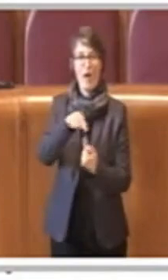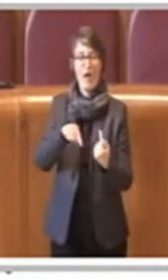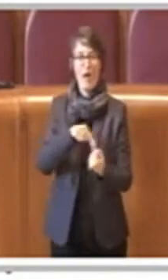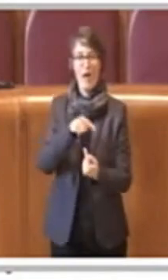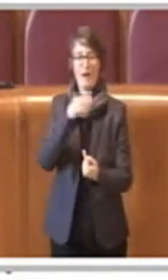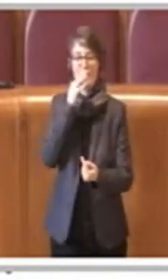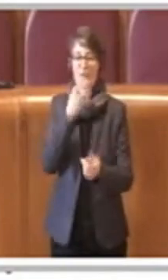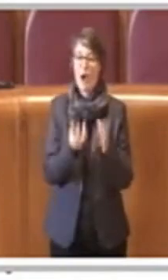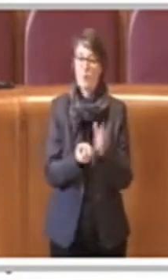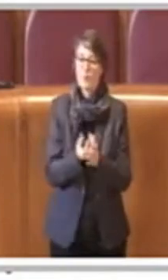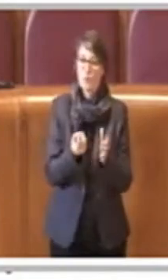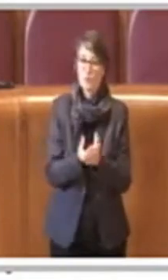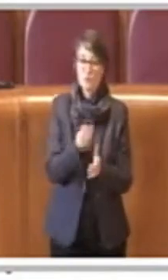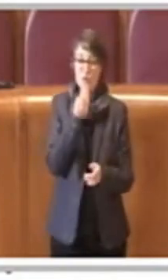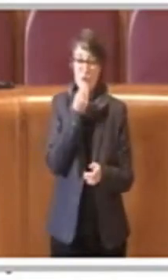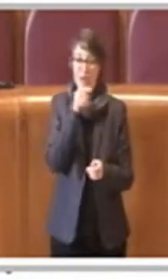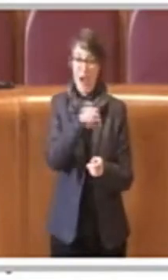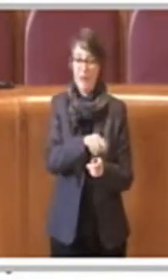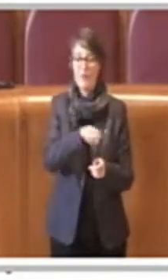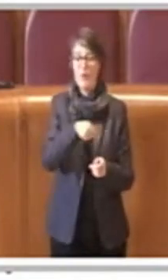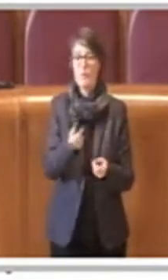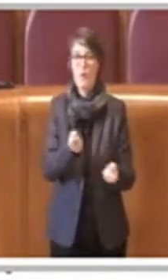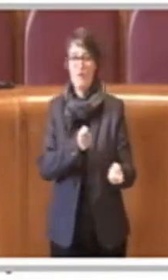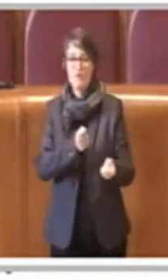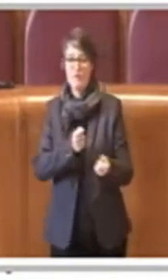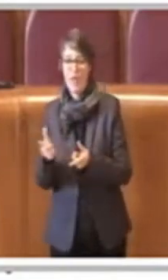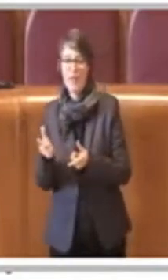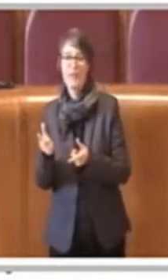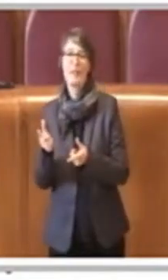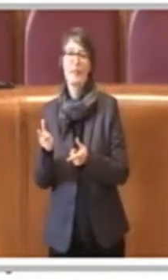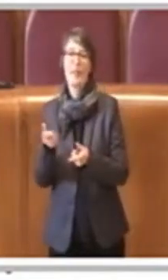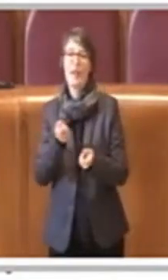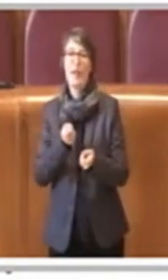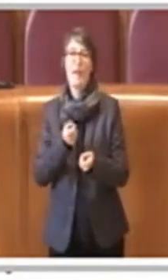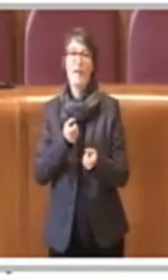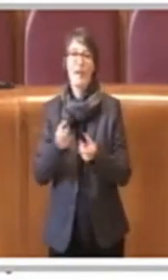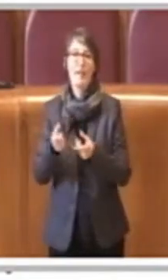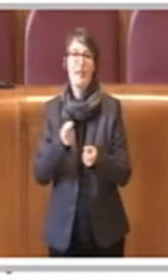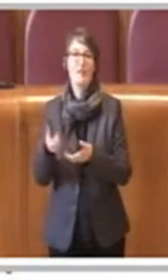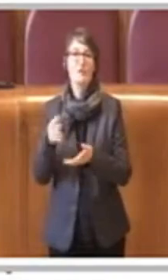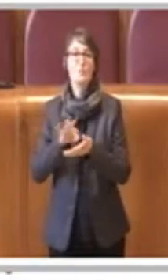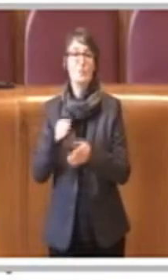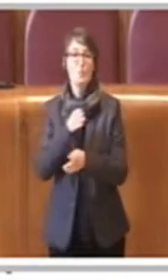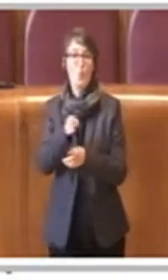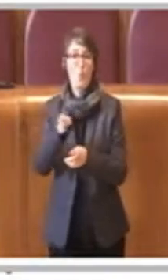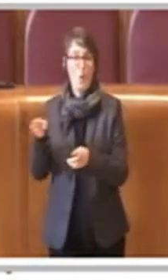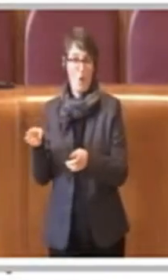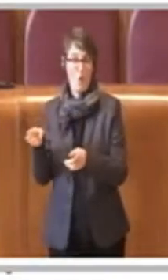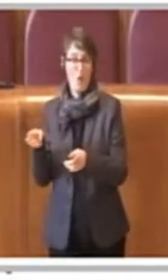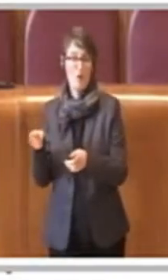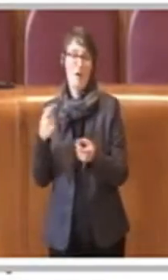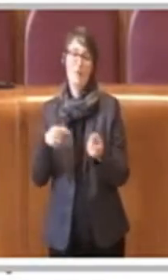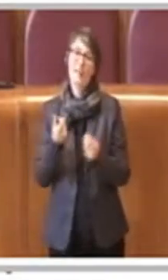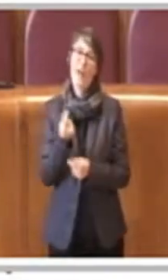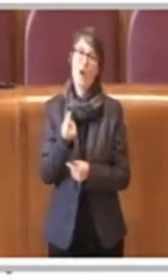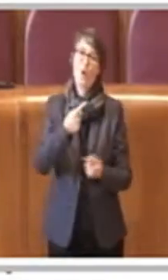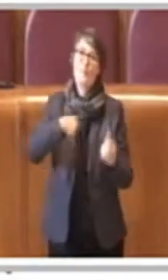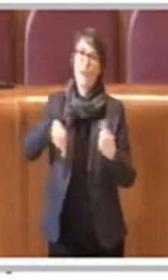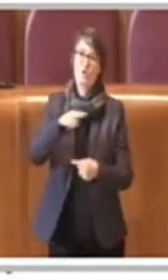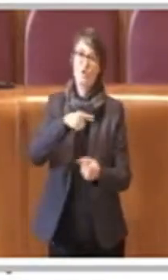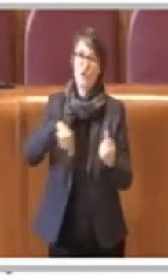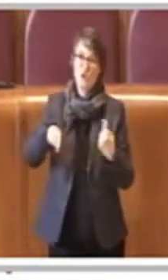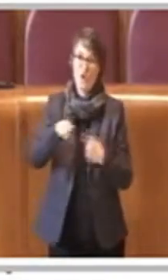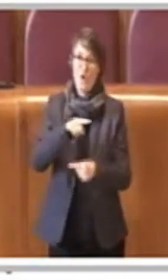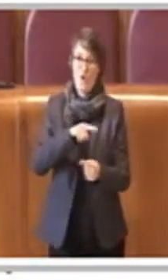delle scuole perciò innescare appunto questa economia circolare all'interno anche del contesto dell